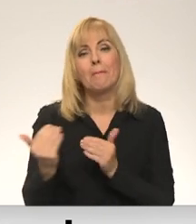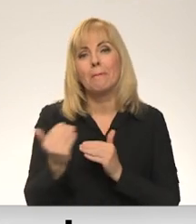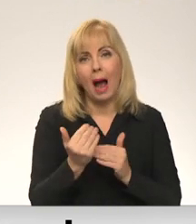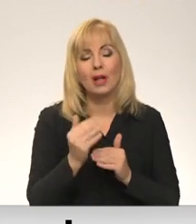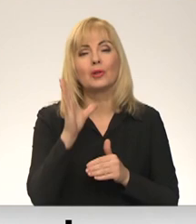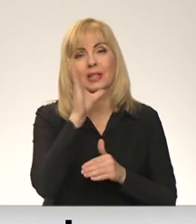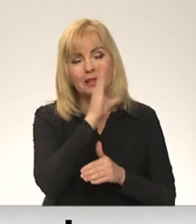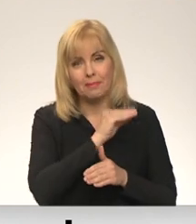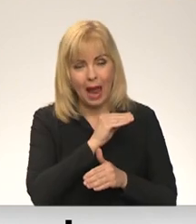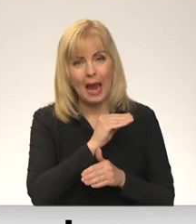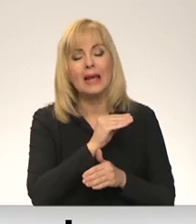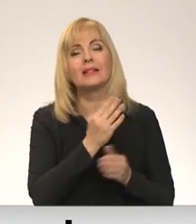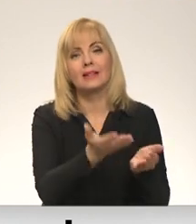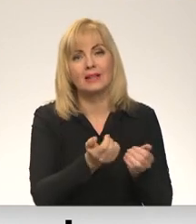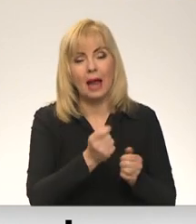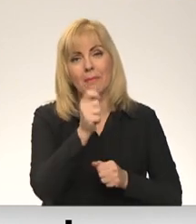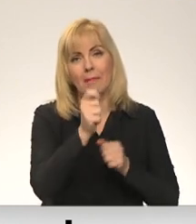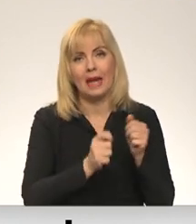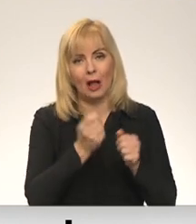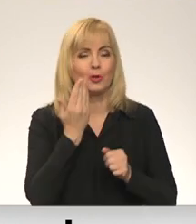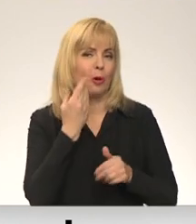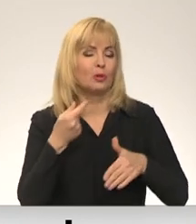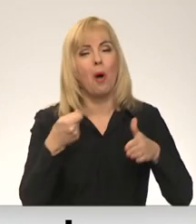pieejams donorpiens un stāstu Vitānu strate.